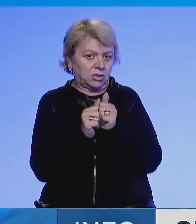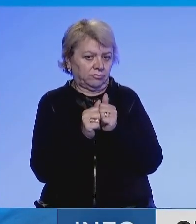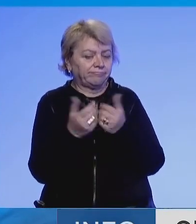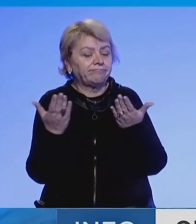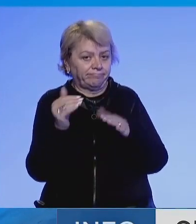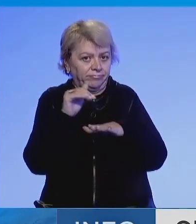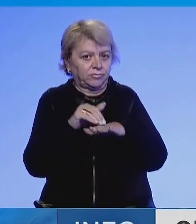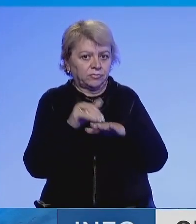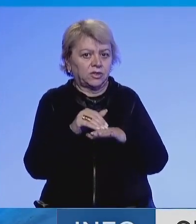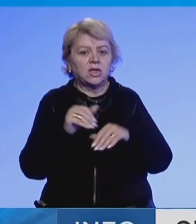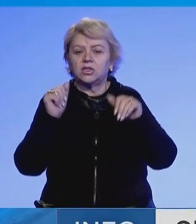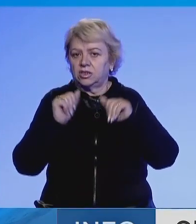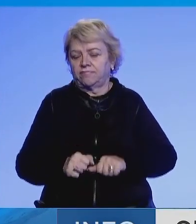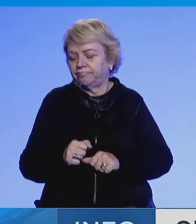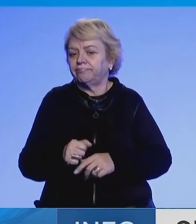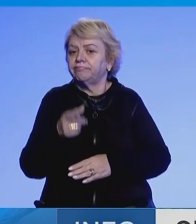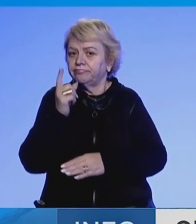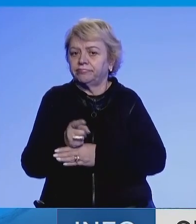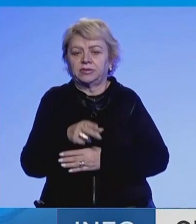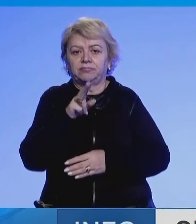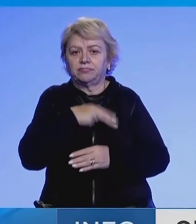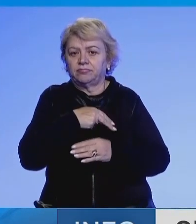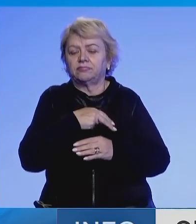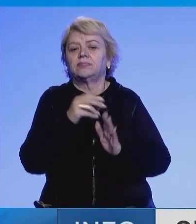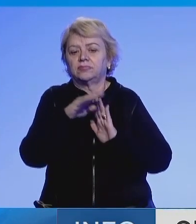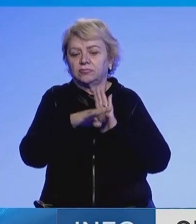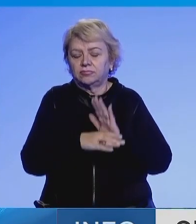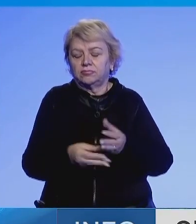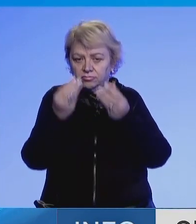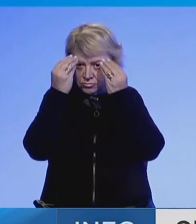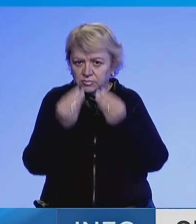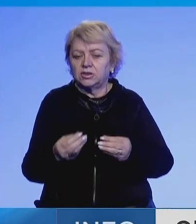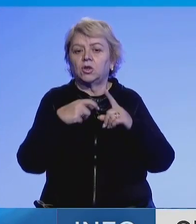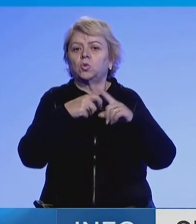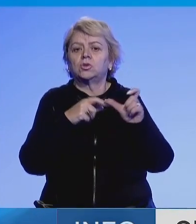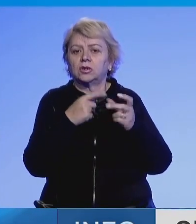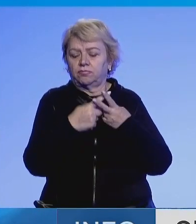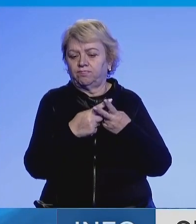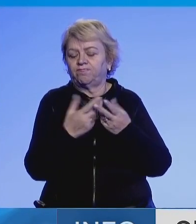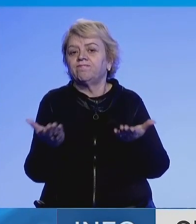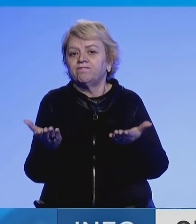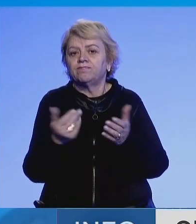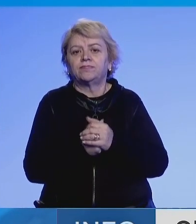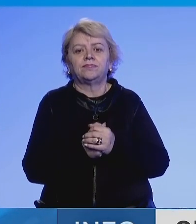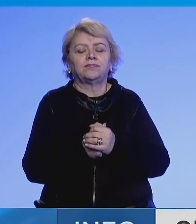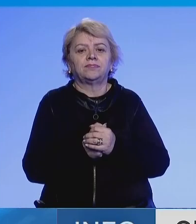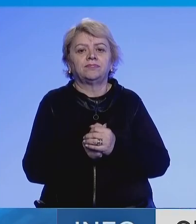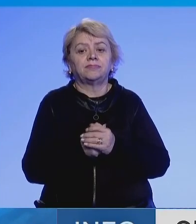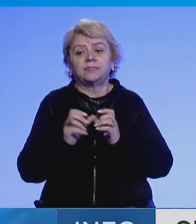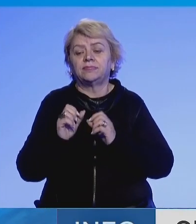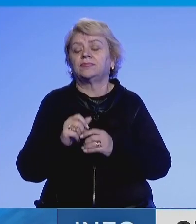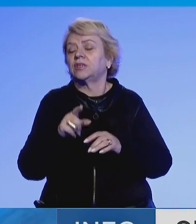mirë poshtoj se qeveria e ka obligim sundimin e ligjit dhe kushtetuet shmërin, pas e njëra nuk bënd të apreja shtoj kjetërën.